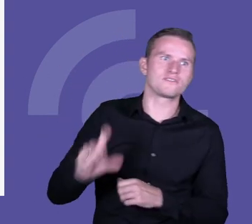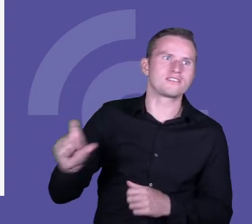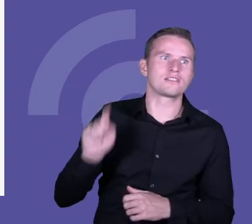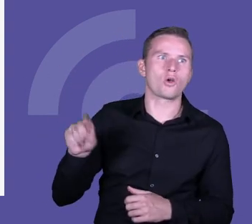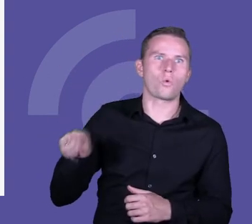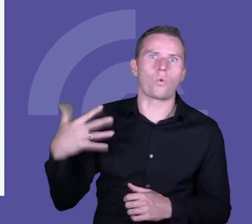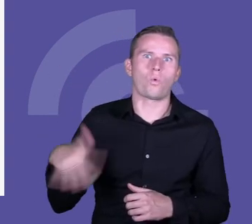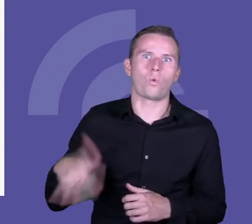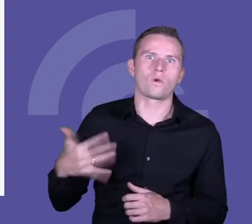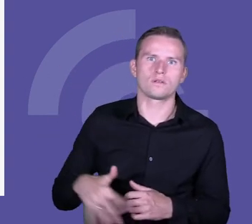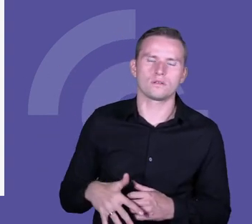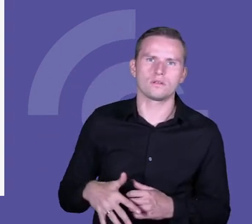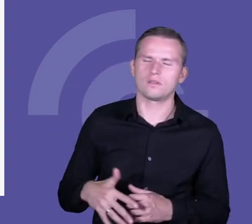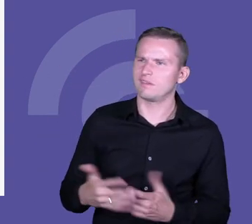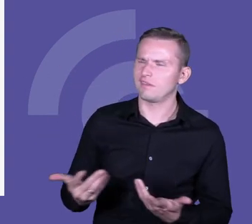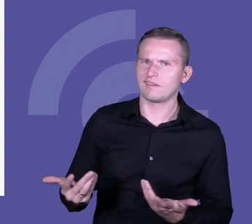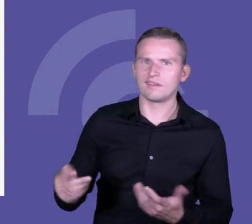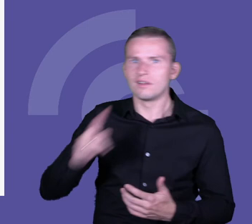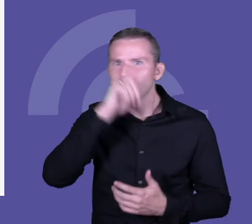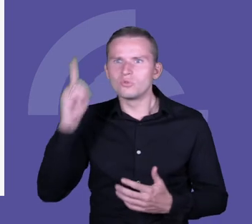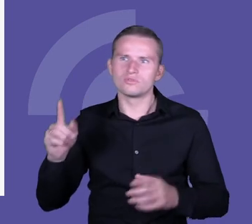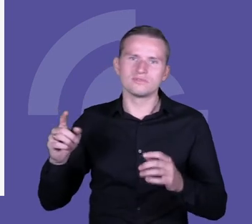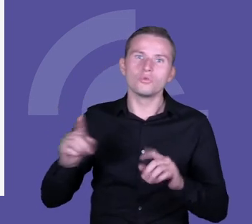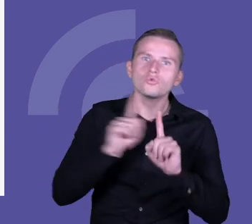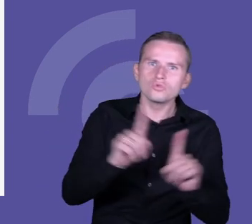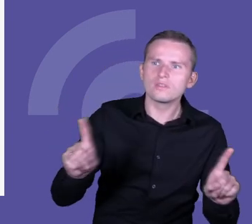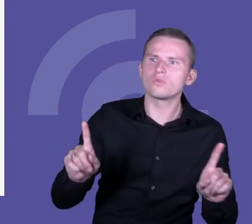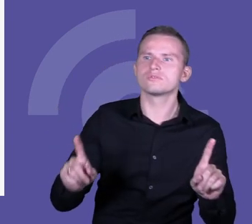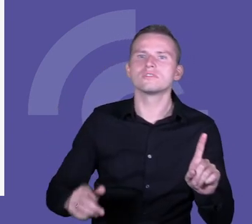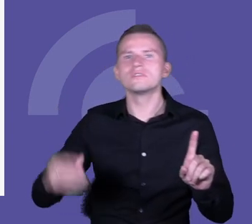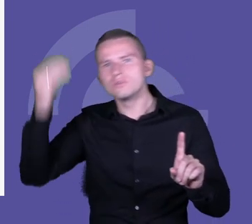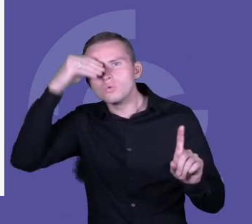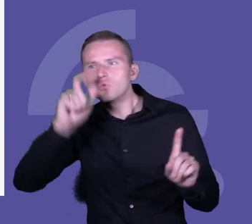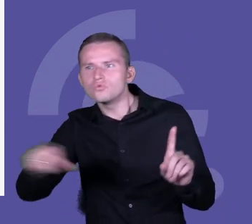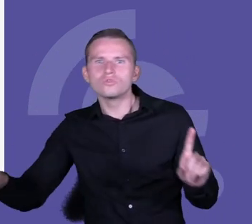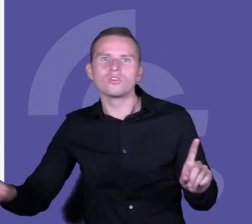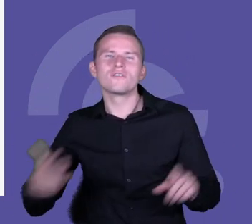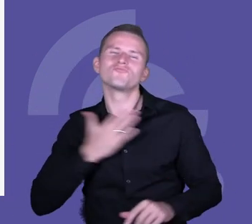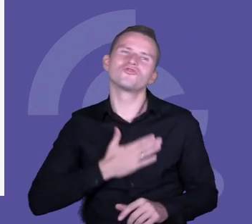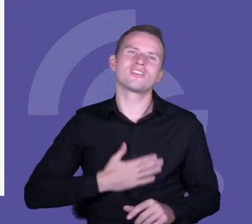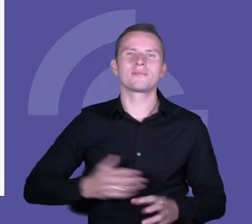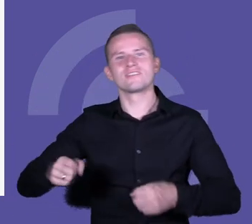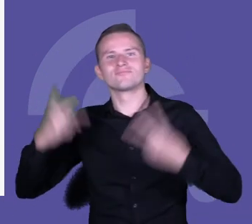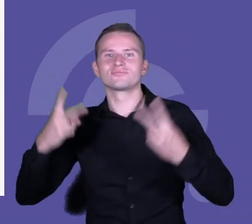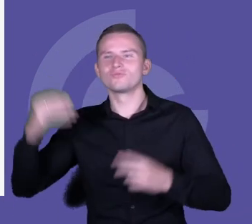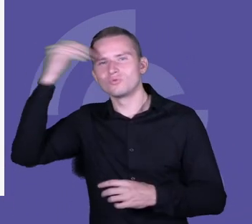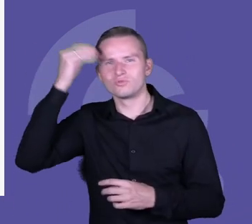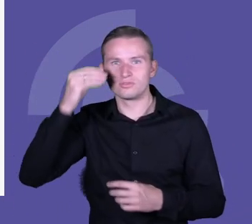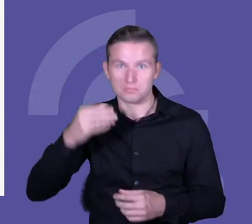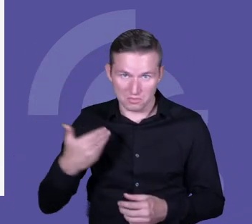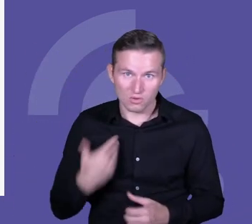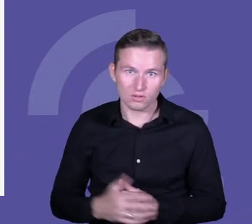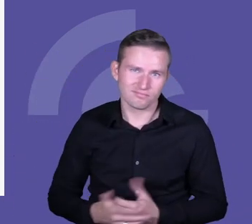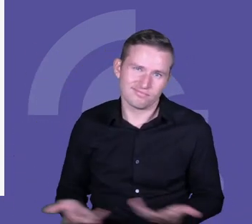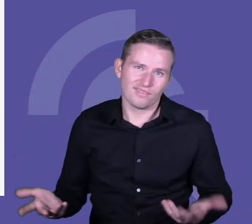Wspaniałej edukacji, w której uczniowie lubią się uczyć, nauczycielom uczy się przyjemnie, wszystko idzie łatwiej niż wcześniej, nic takiego się nie stało. No i teraz jest pytanie,